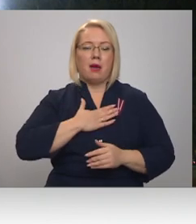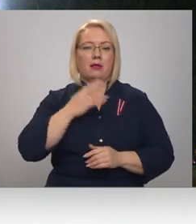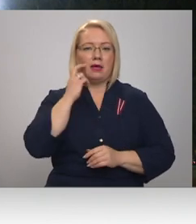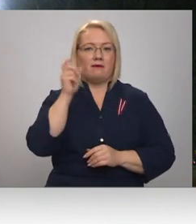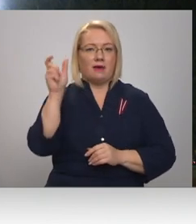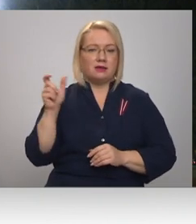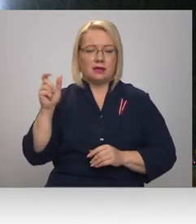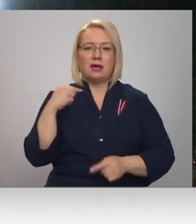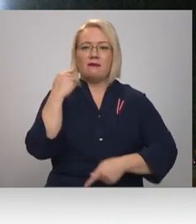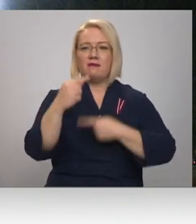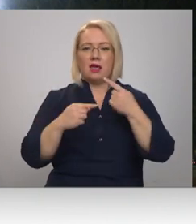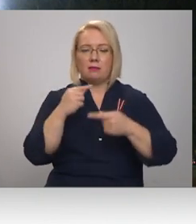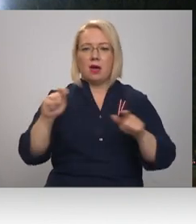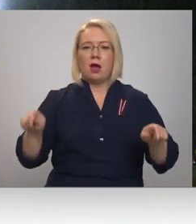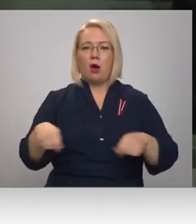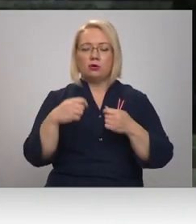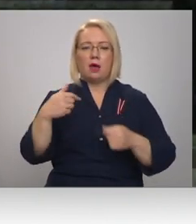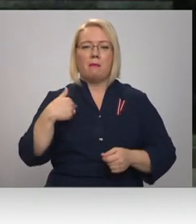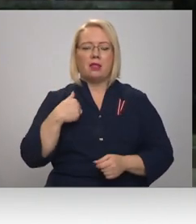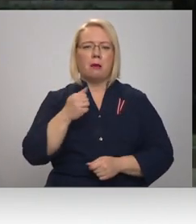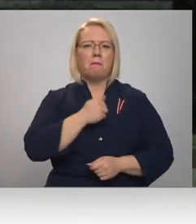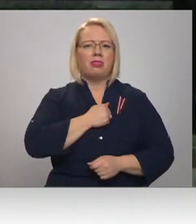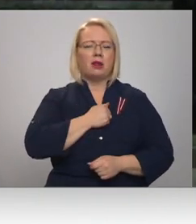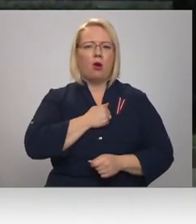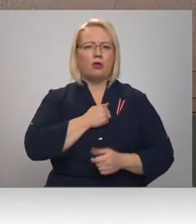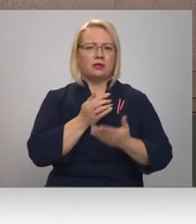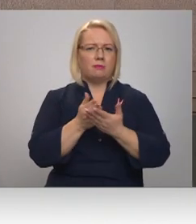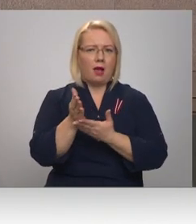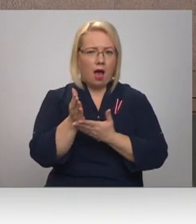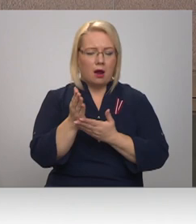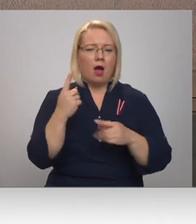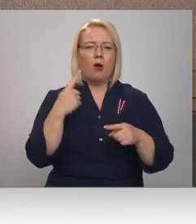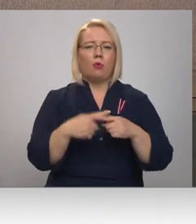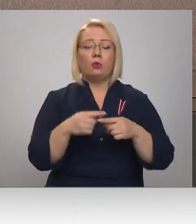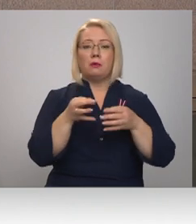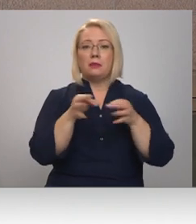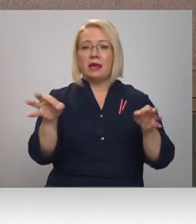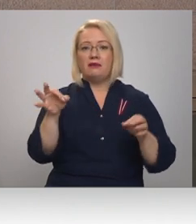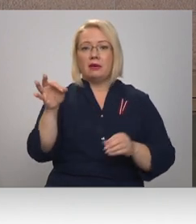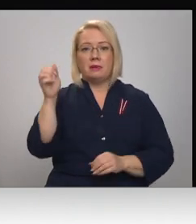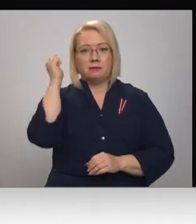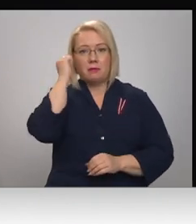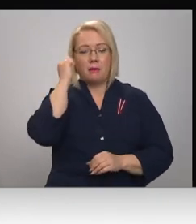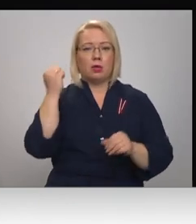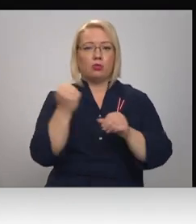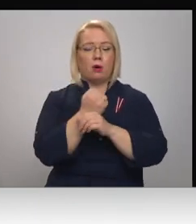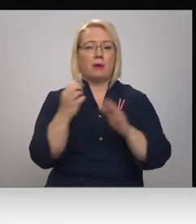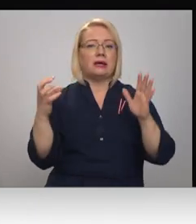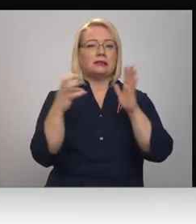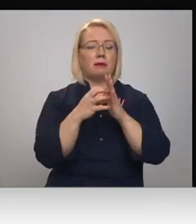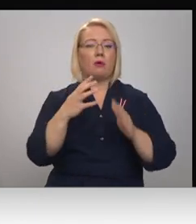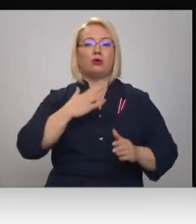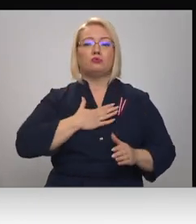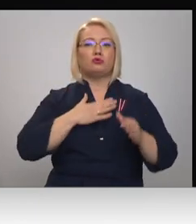vienmēr raudzinājuši man patriotismu garā. Brīvības piemaneklis ir tomēr simbols mūsu